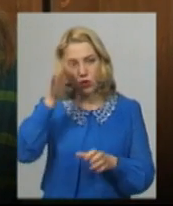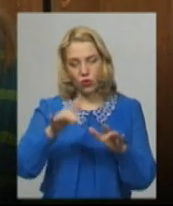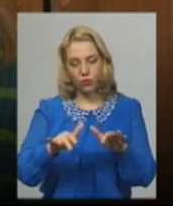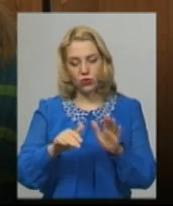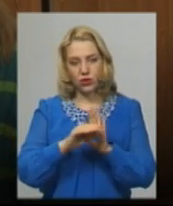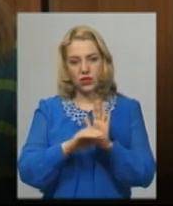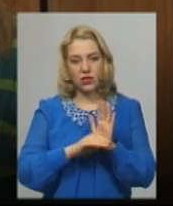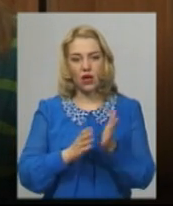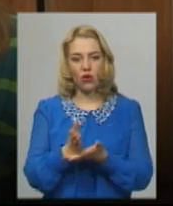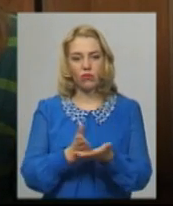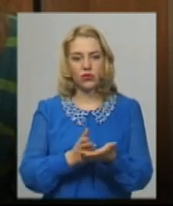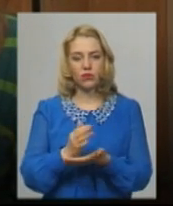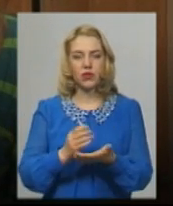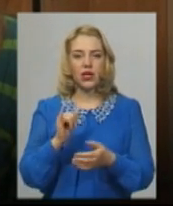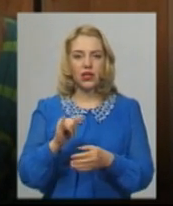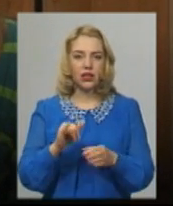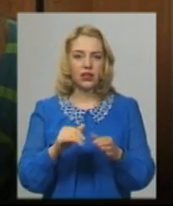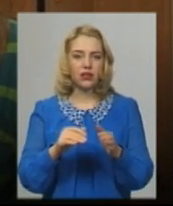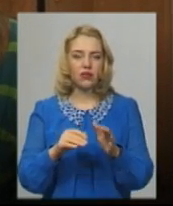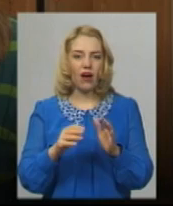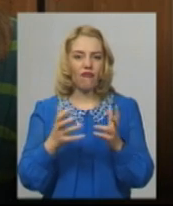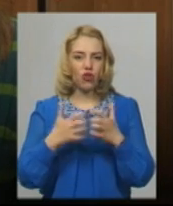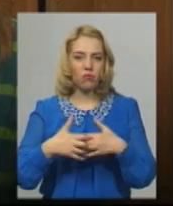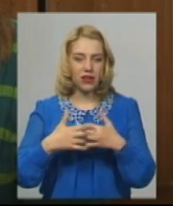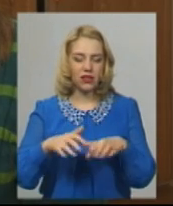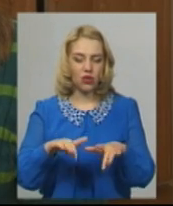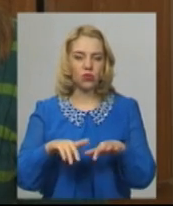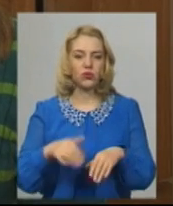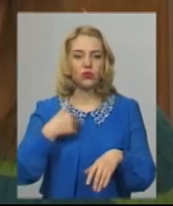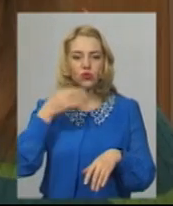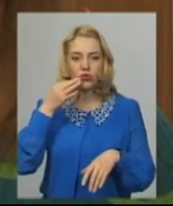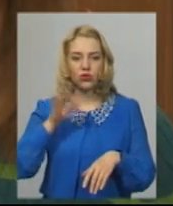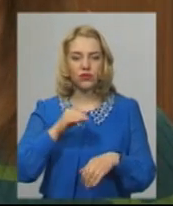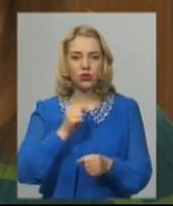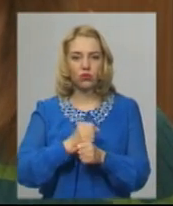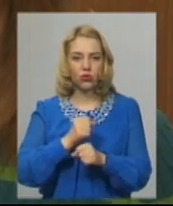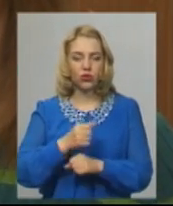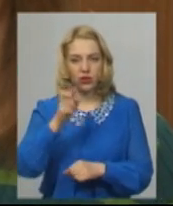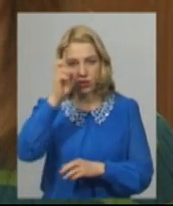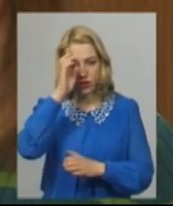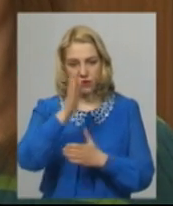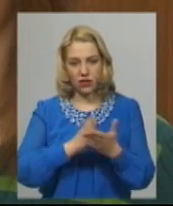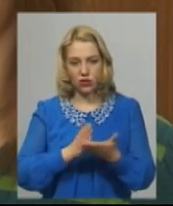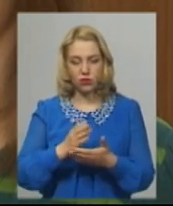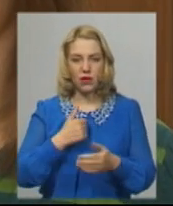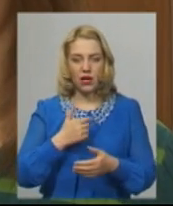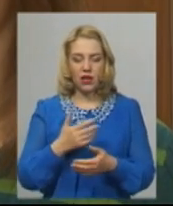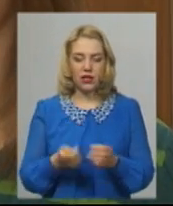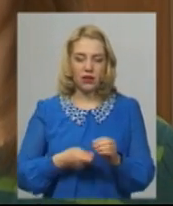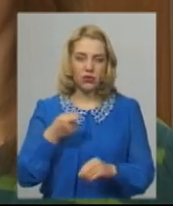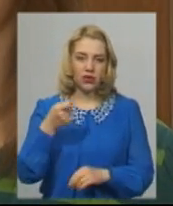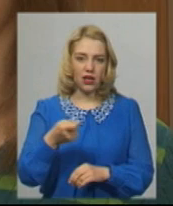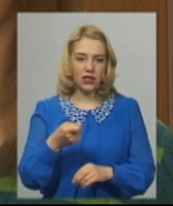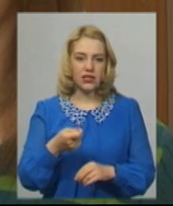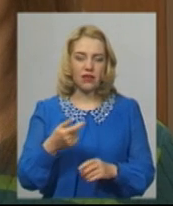обслуговування і автоматка комп'ютерних систем. Досвід роботи у мене державна служба. На вакансії державної служби я зареєструвалася, подала заяву